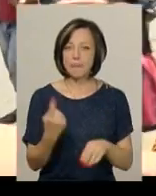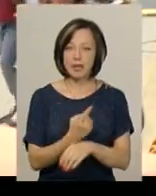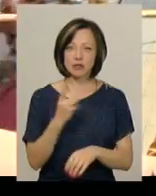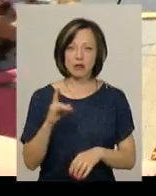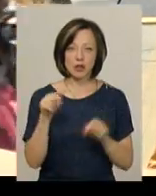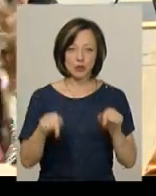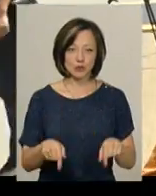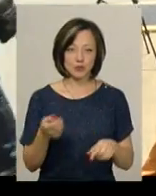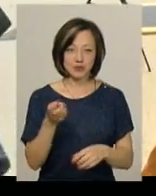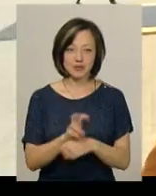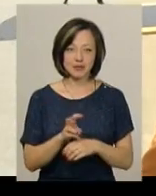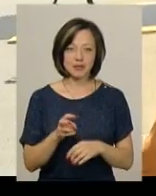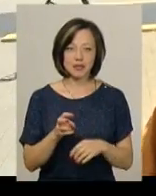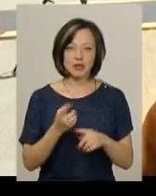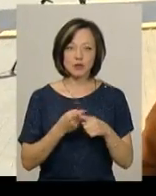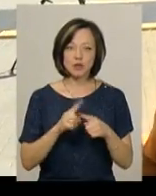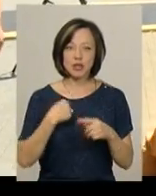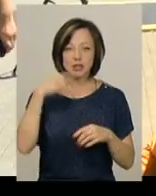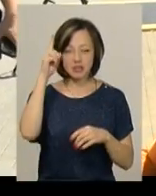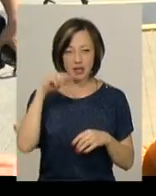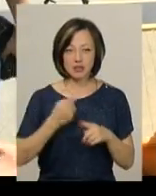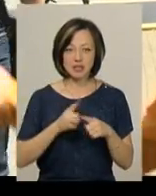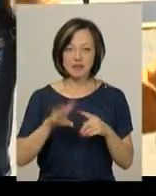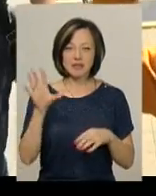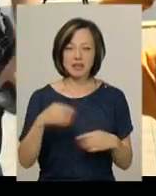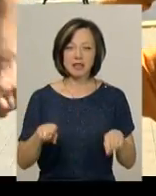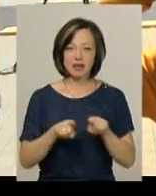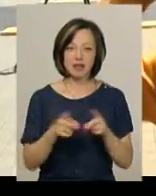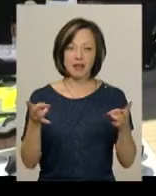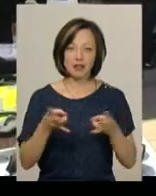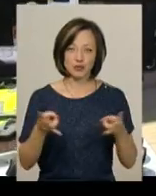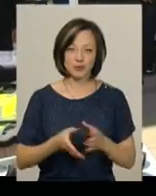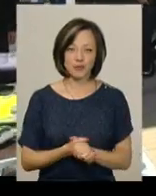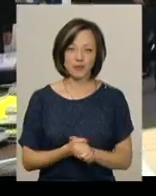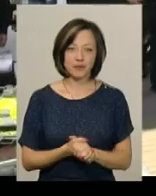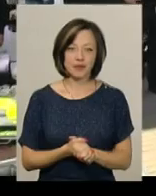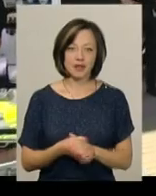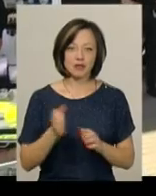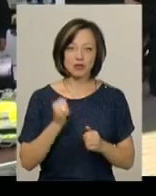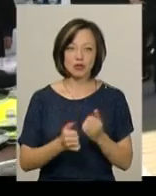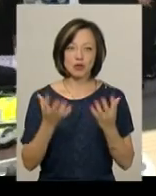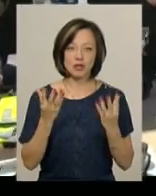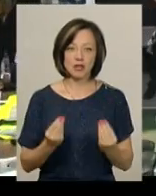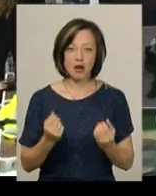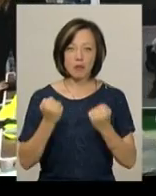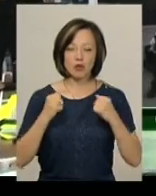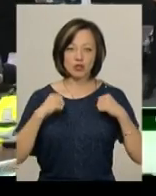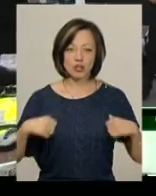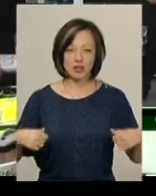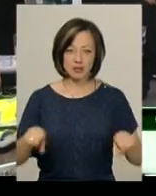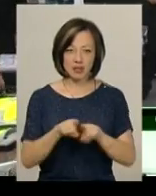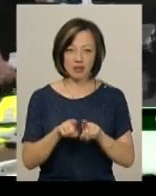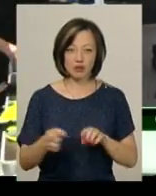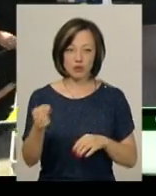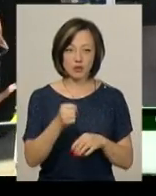тут, і тому що не знаю, що це все таке і наше воно. Щодня бронежилет або такий